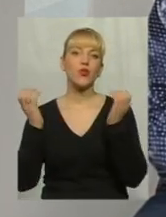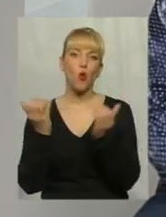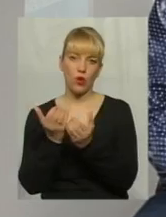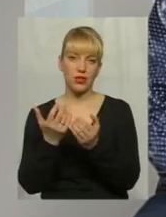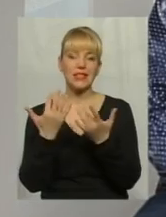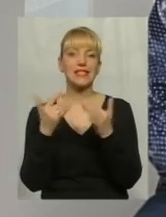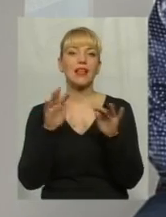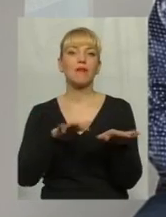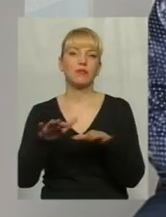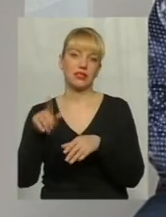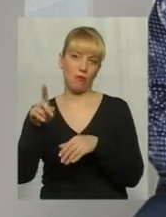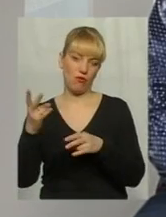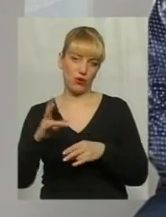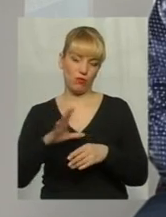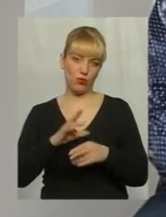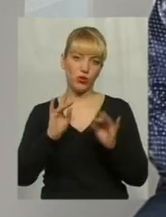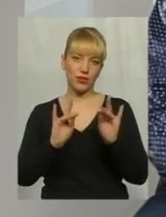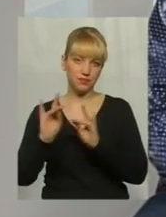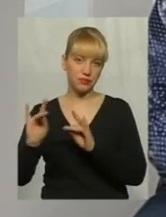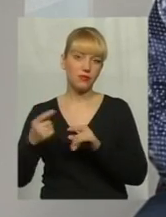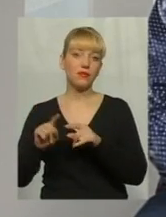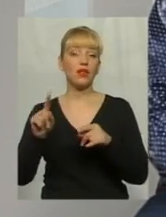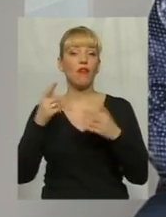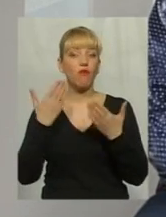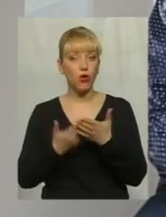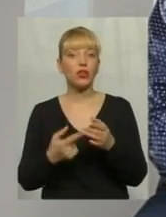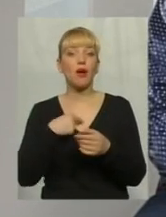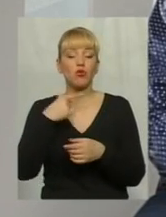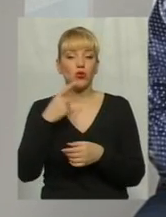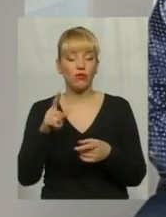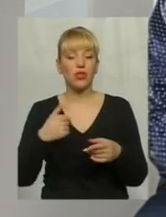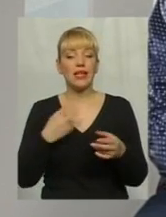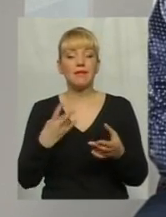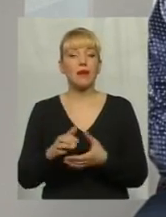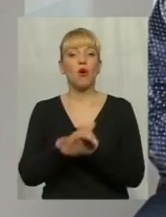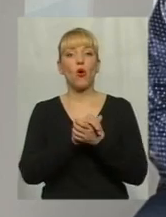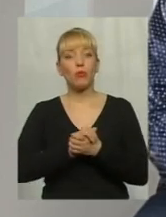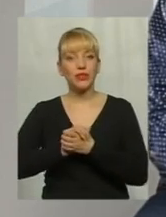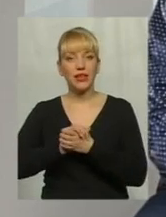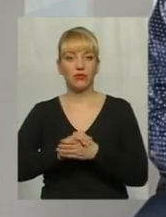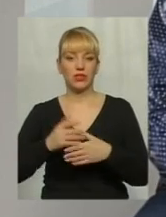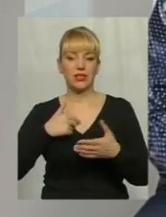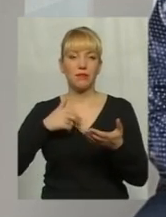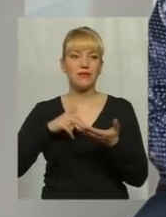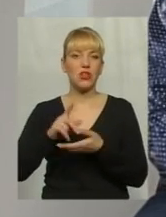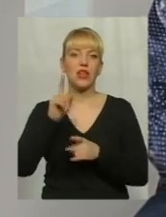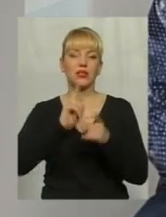ми повинні впливати на всі процеси, які відбуваються в нас в місті. Об'єднуватись, дізнаватись, виходити на якісь збори не просто так, ага,